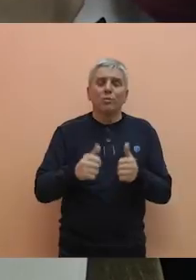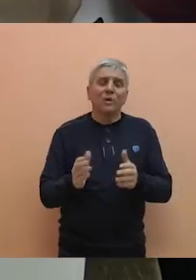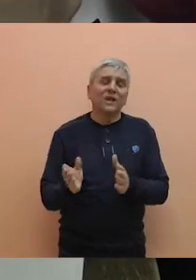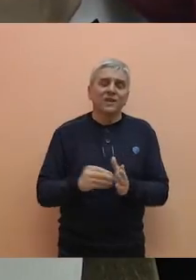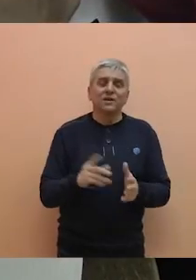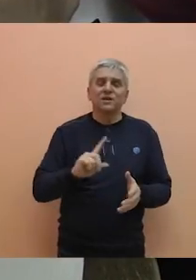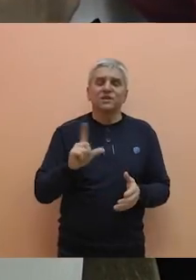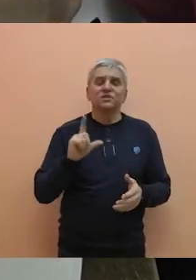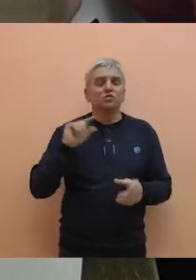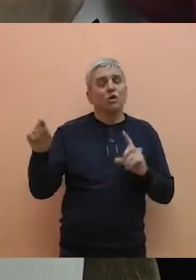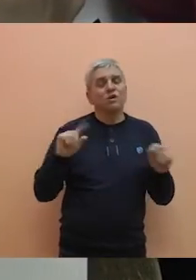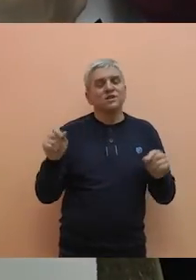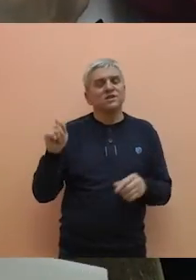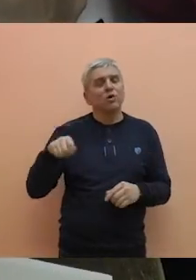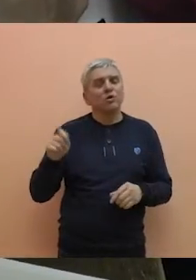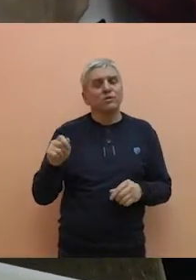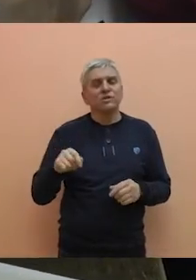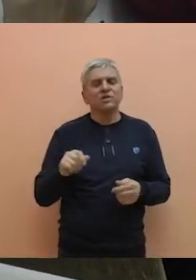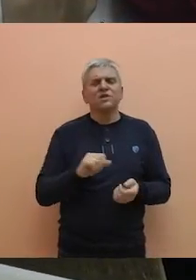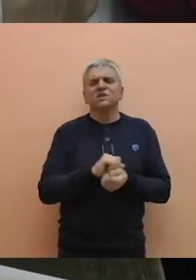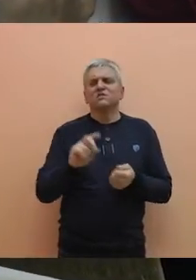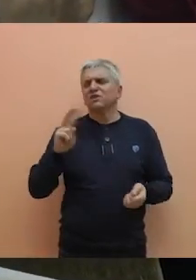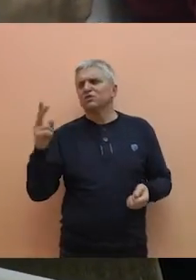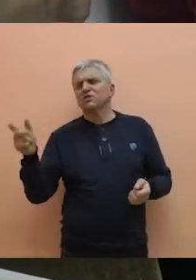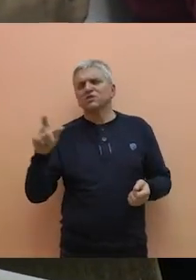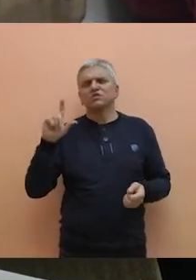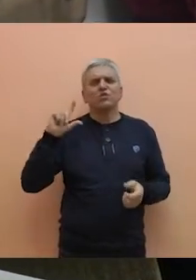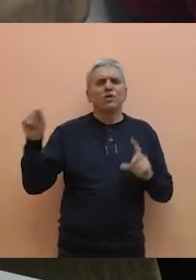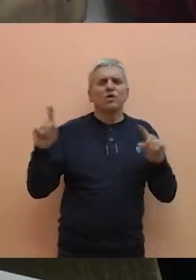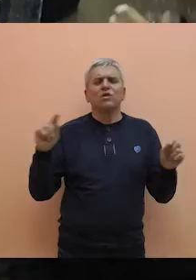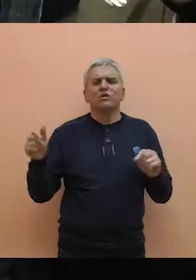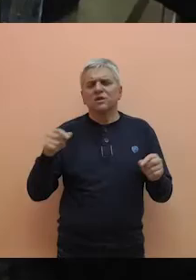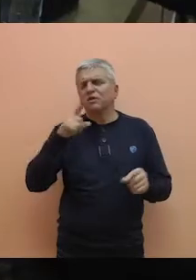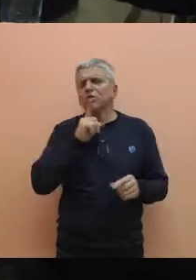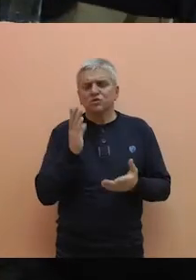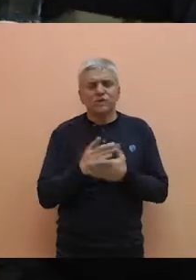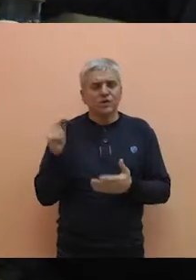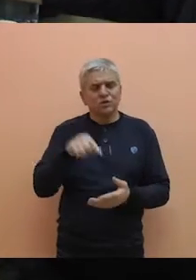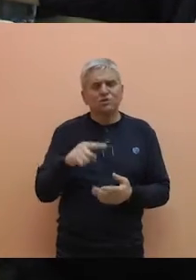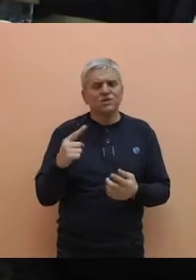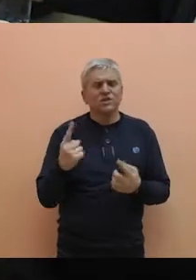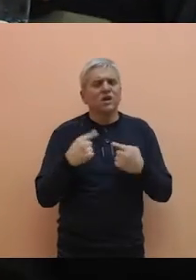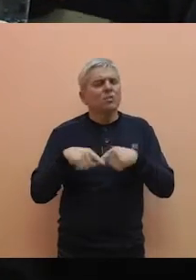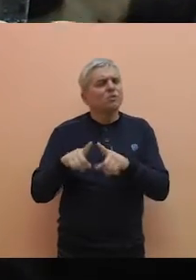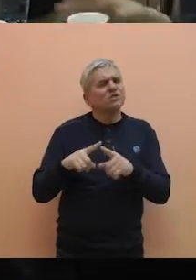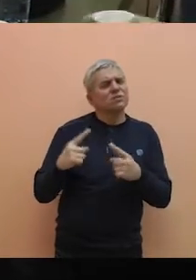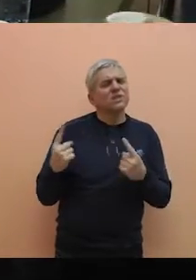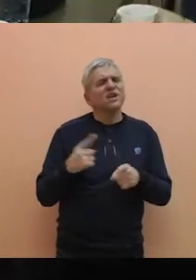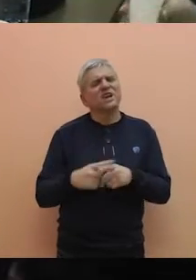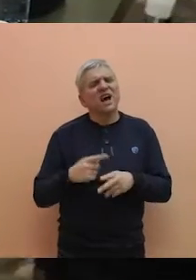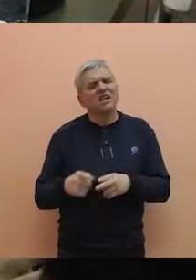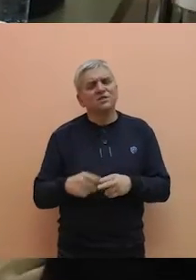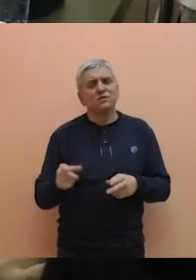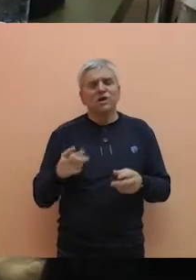Naravno nisu odlazili samo odbornice, odlazili su da kažemo razni ljudi koji su bili tu iz raznih razloga i ono što je dobro